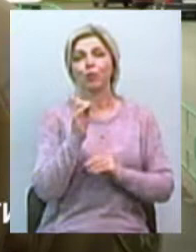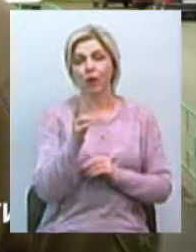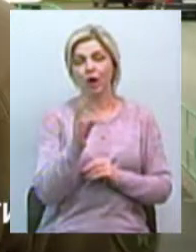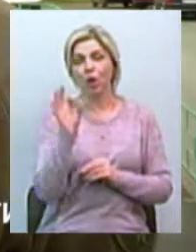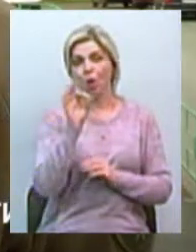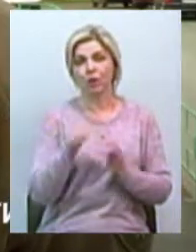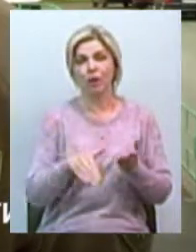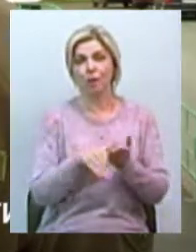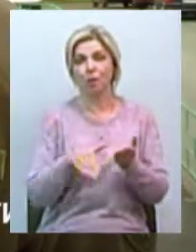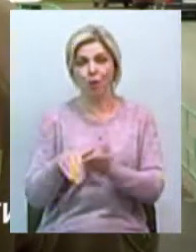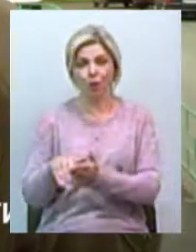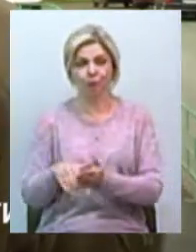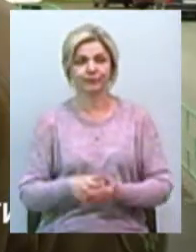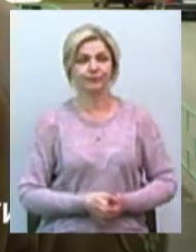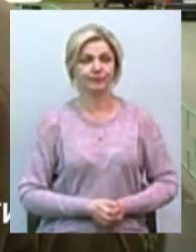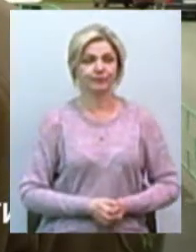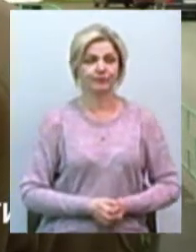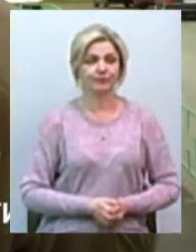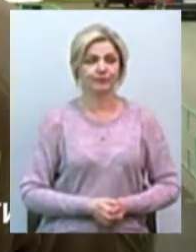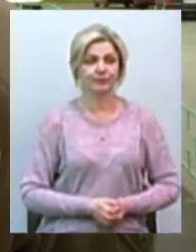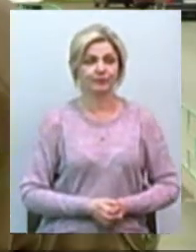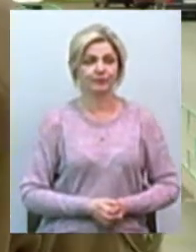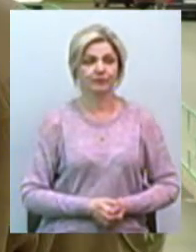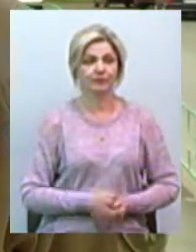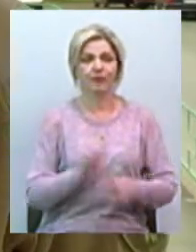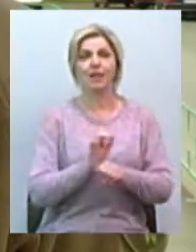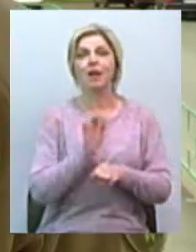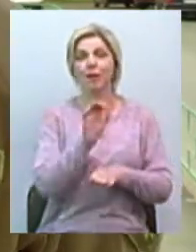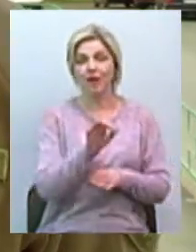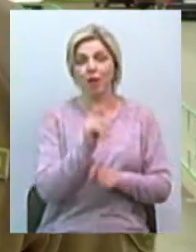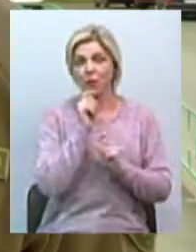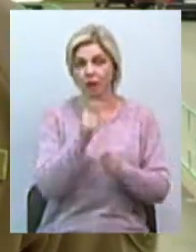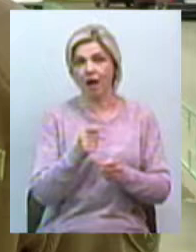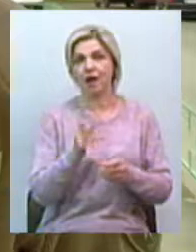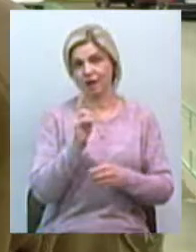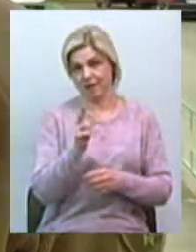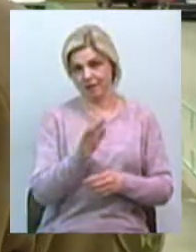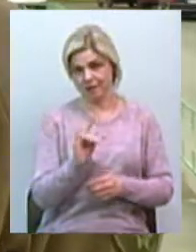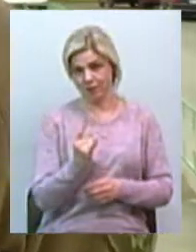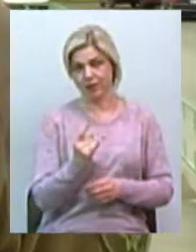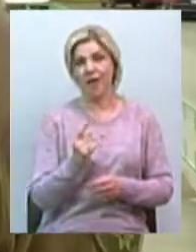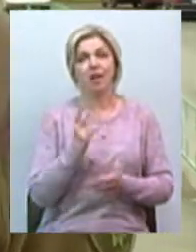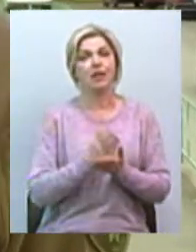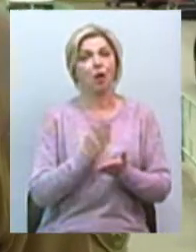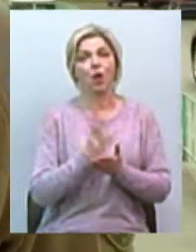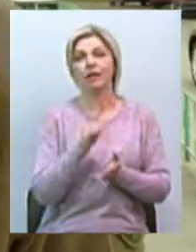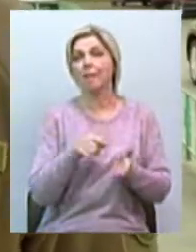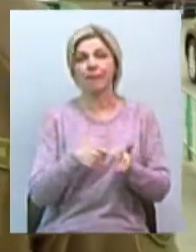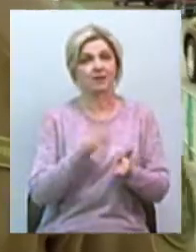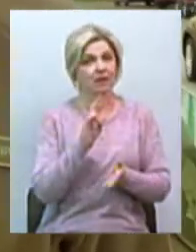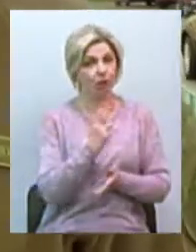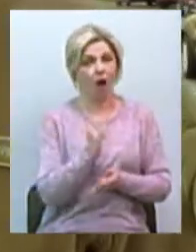допомогу доправити подарунок до дитини, яка знаходилася не в місті Миколаїві, а в області.